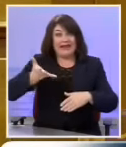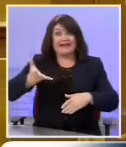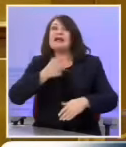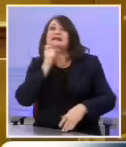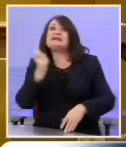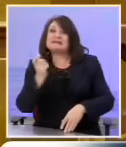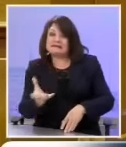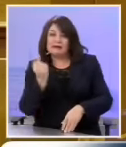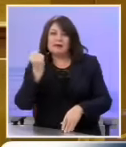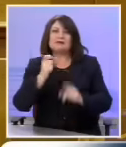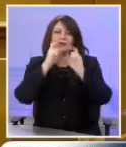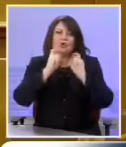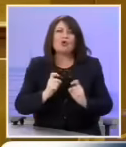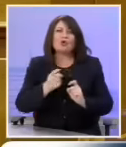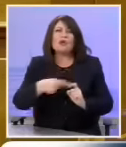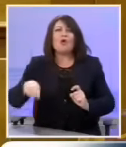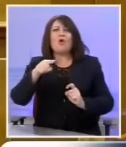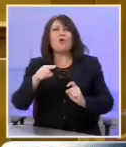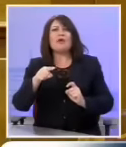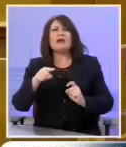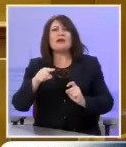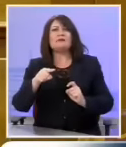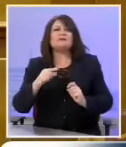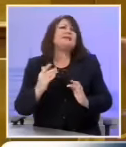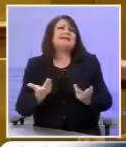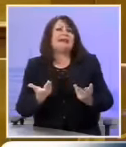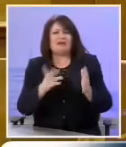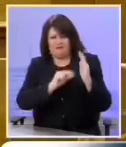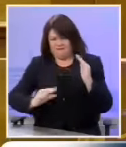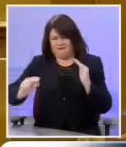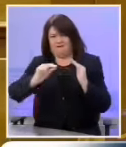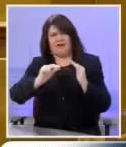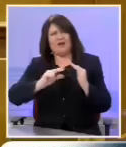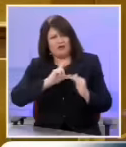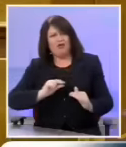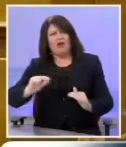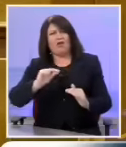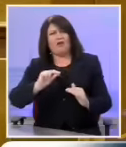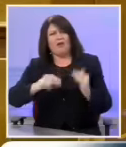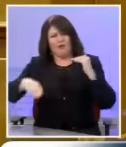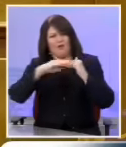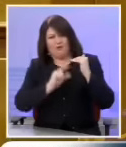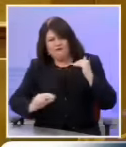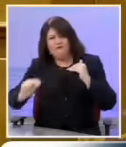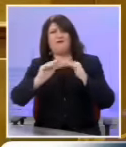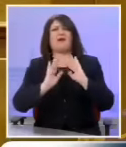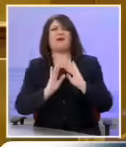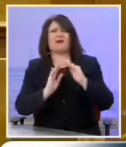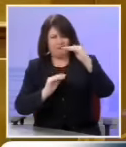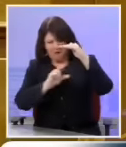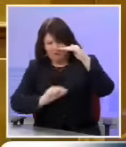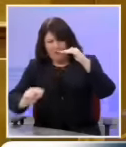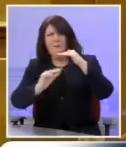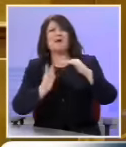είμαστε αναγκαστικά όλοι κάτω από το πέπλο του εξισωτισμού ανεξαρτήτως του τι έκανε πριν κάποιος στη ζωή του